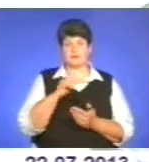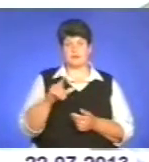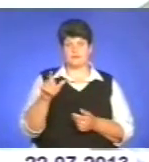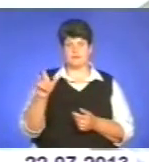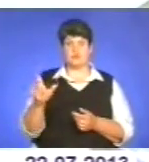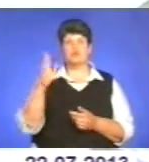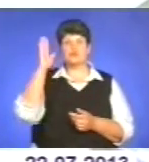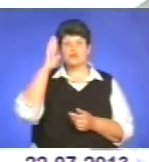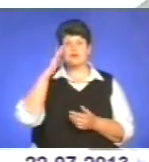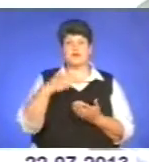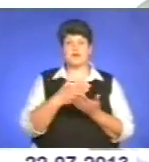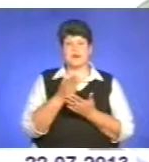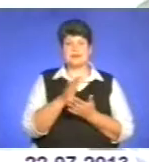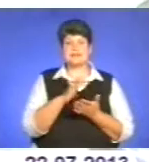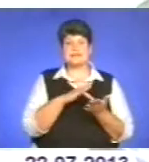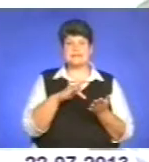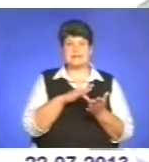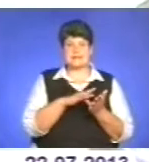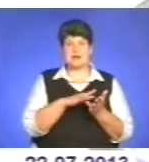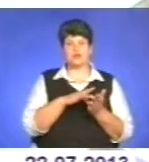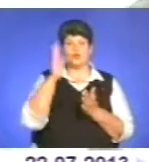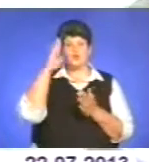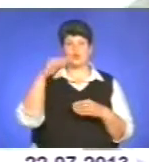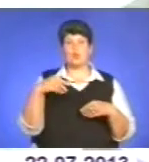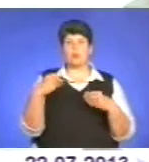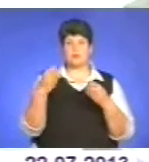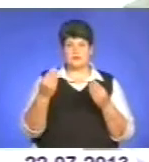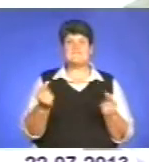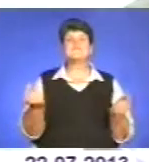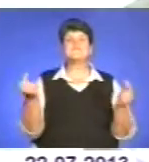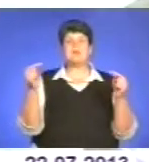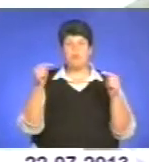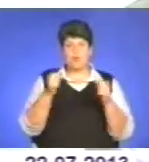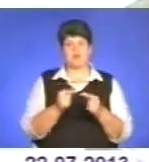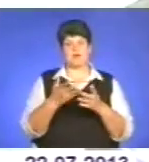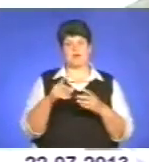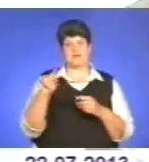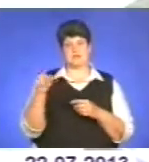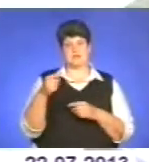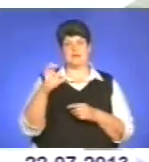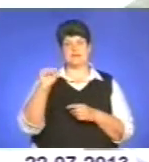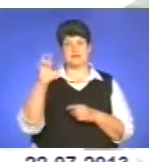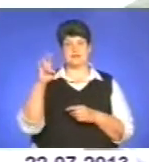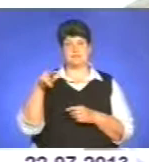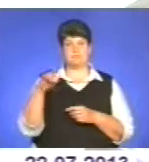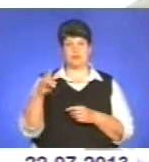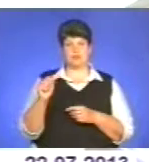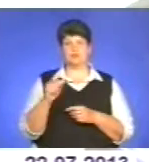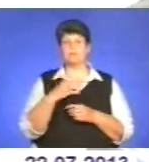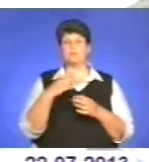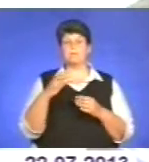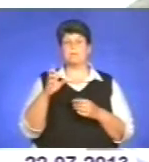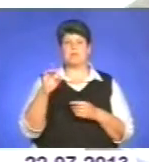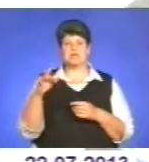вода, якість води централізованого водопостачання відповідає вимогам санпіну по бактеріологічних,